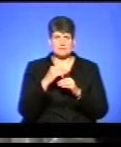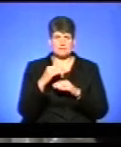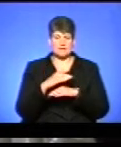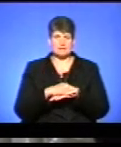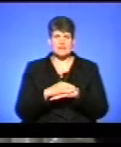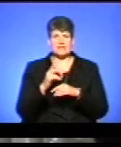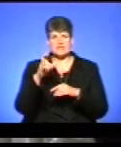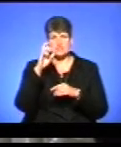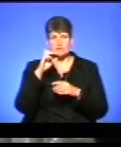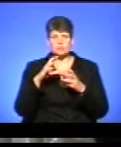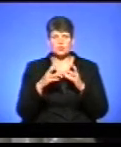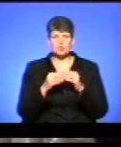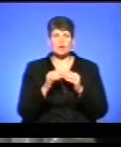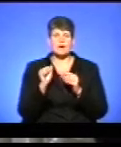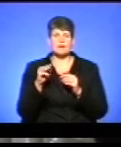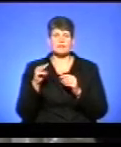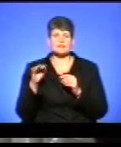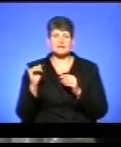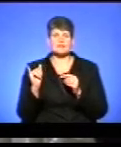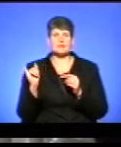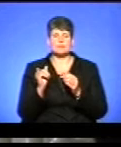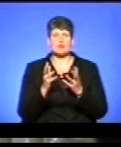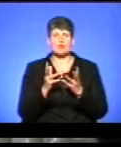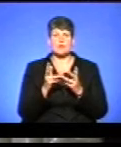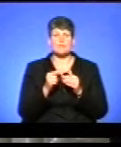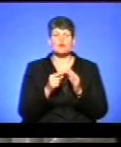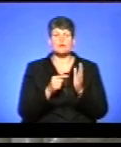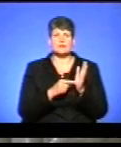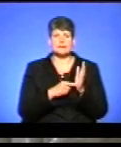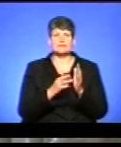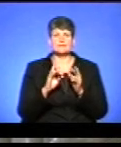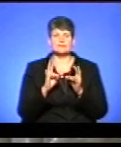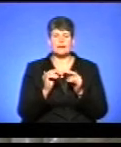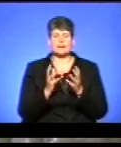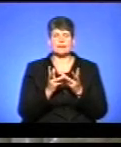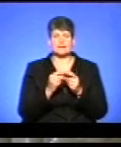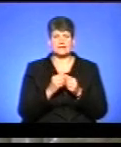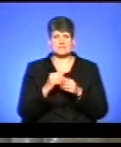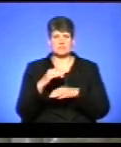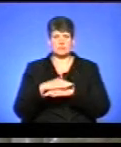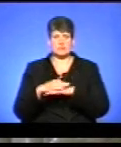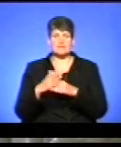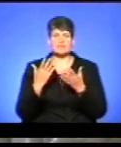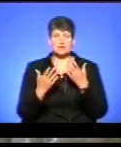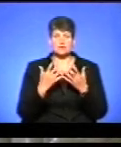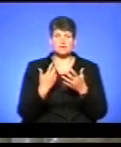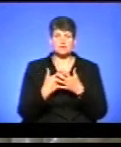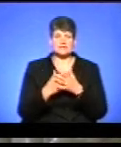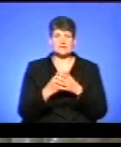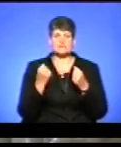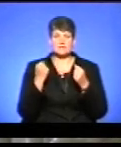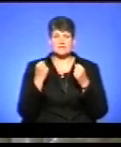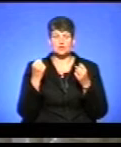державну підсумкову атестацію, і порахувати, і поділити на кількість предметів. Якщо, наприклад, з фізичної